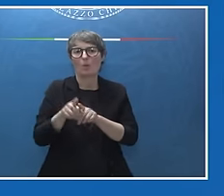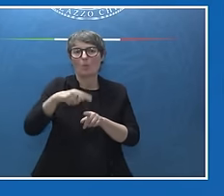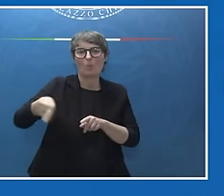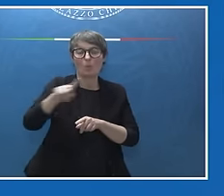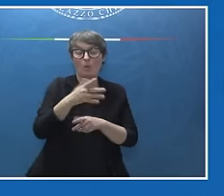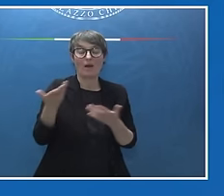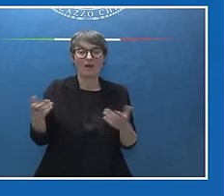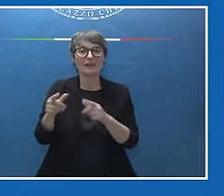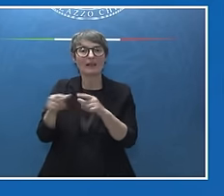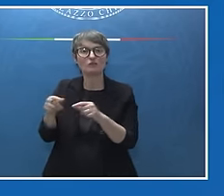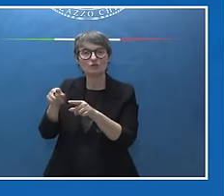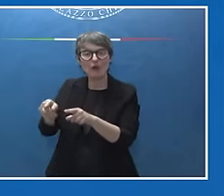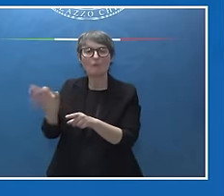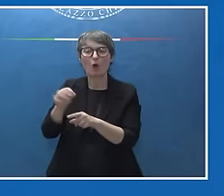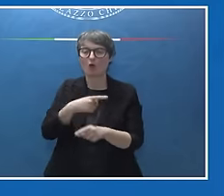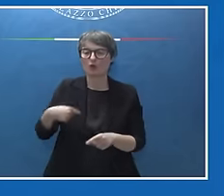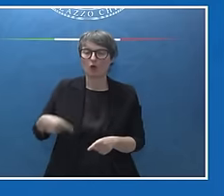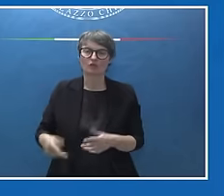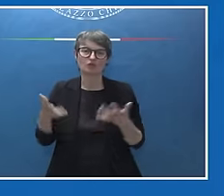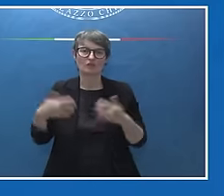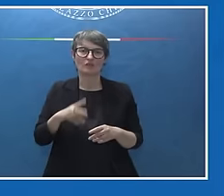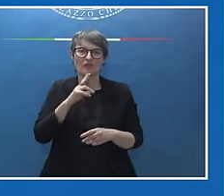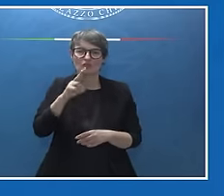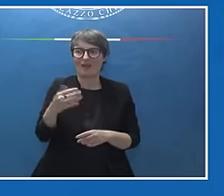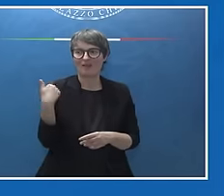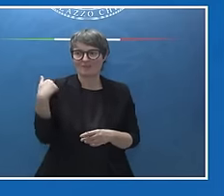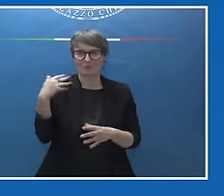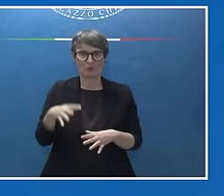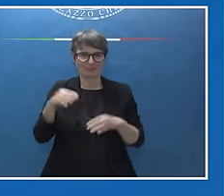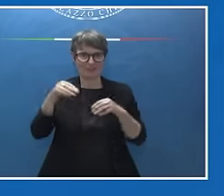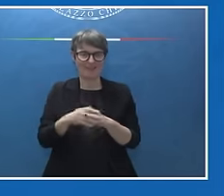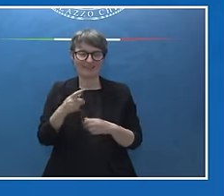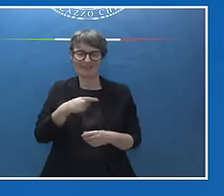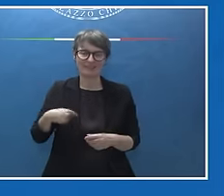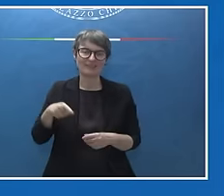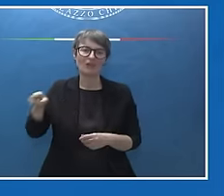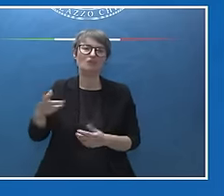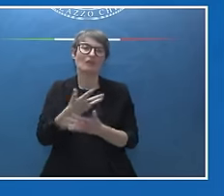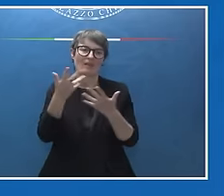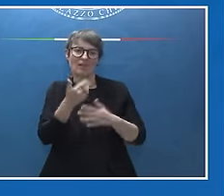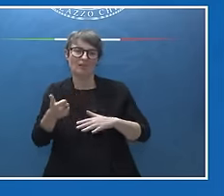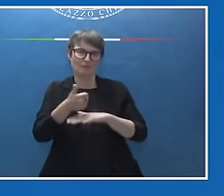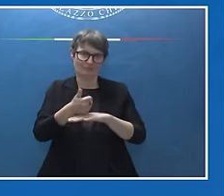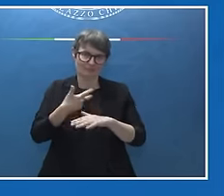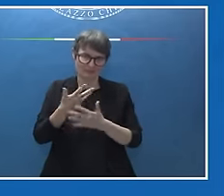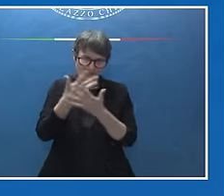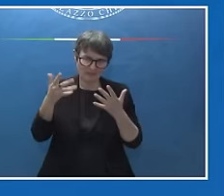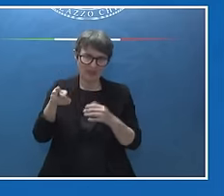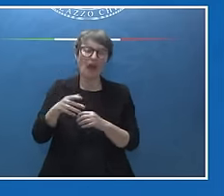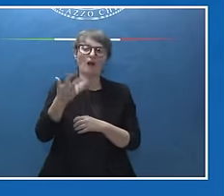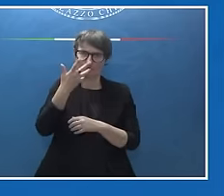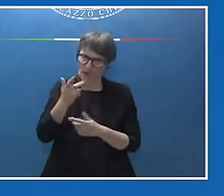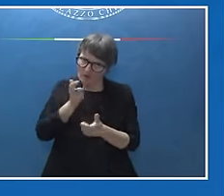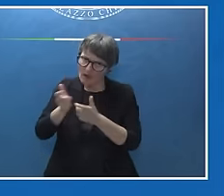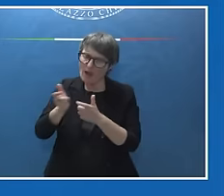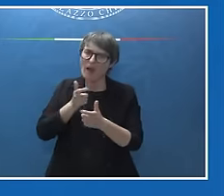Cina, ho già risposto in apertura, chiaramente la Cina è un grande attore, è un attore con il quale noi